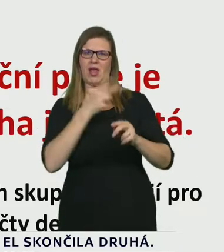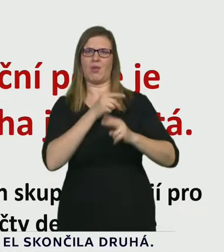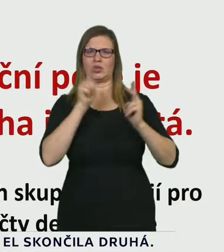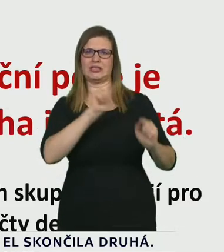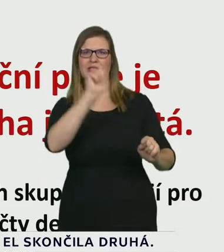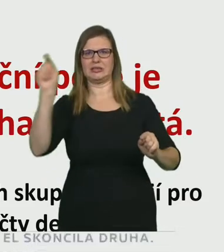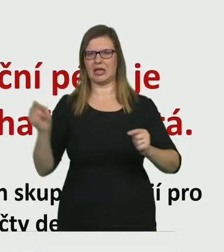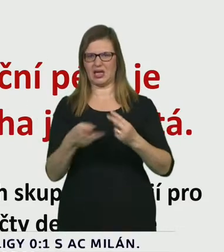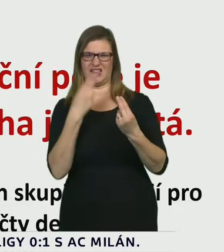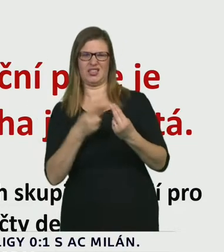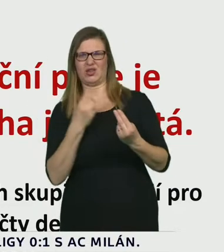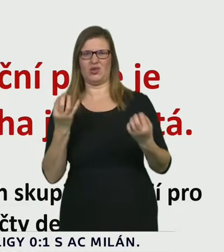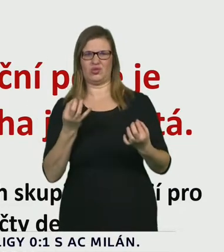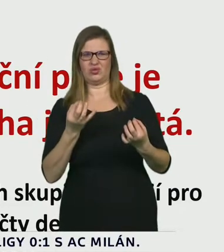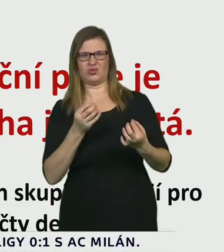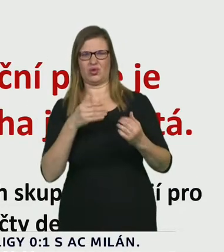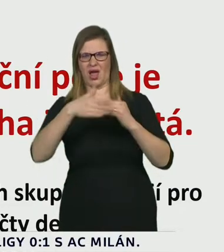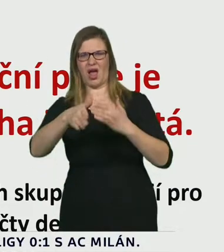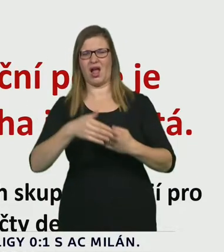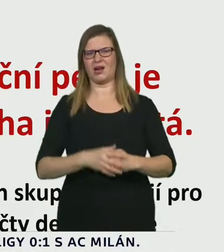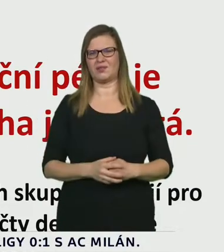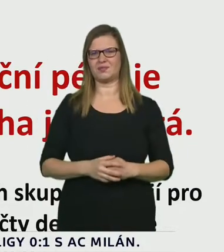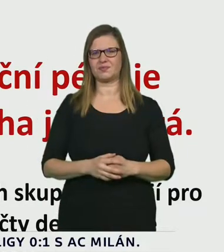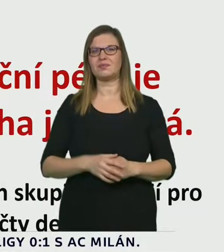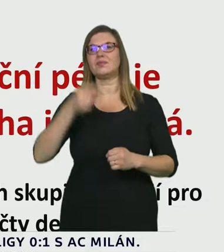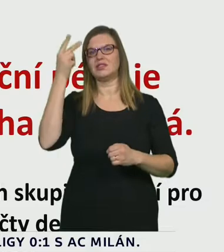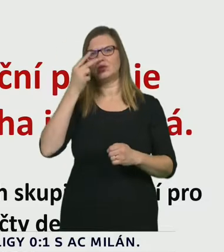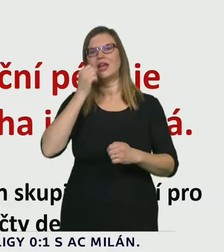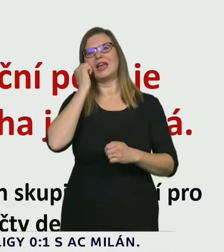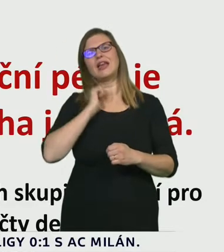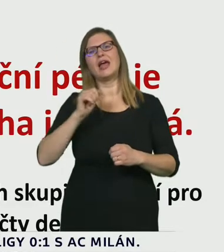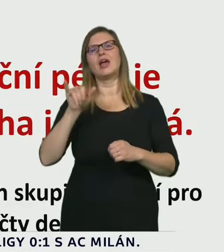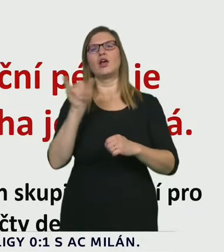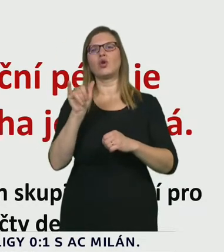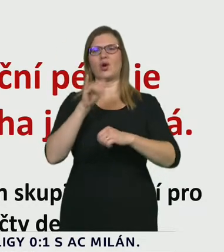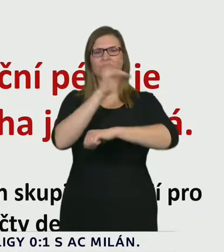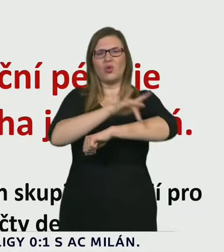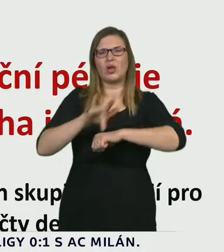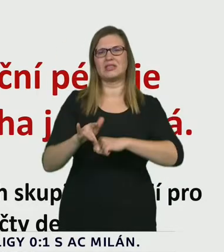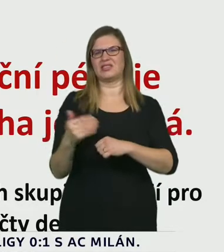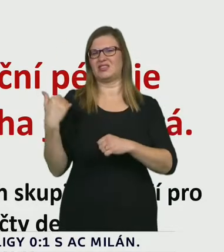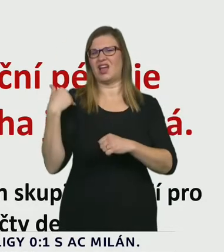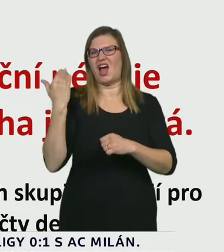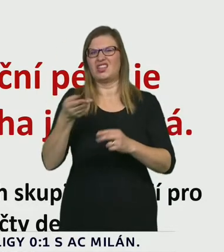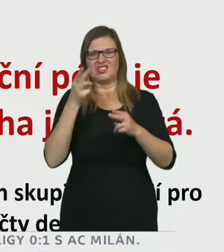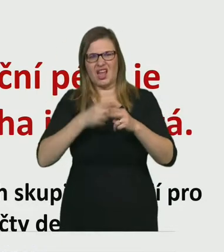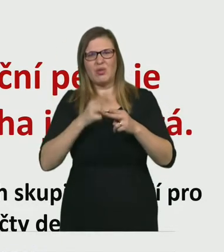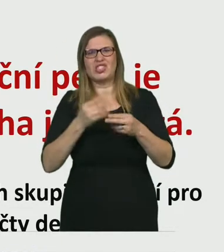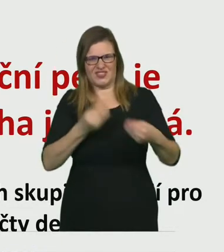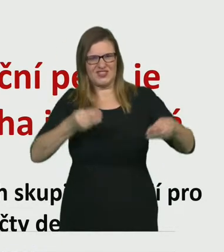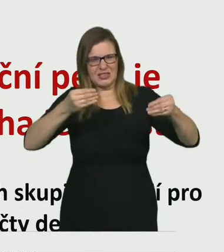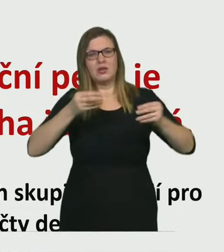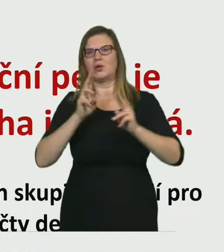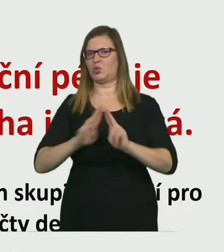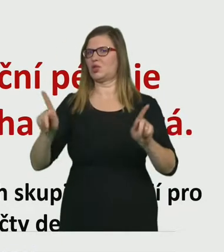počet těch nově nakažených seniorních obyvatel a obyvatel potenciálně zranitelných je takový, že prediktivní modely